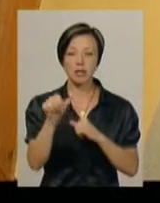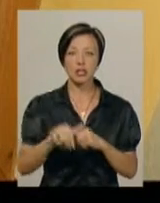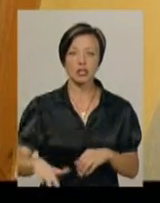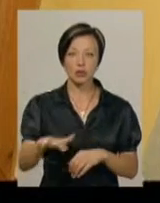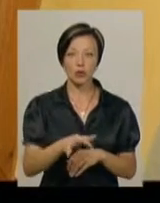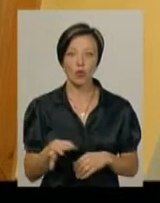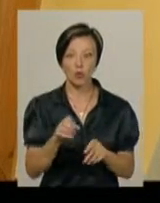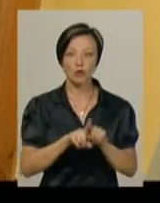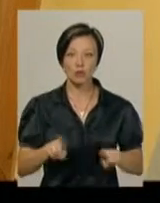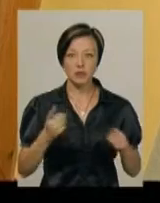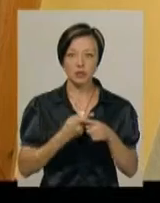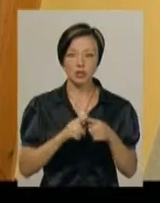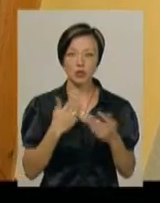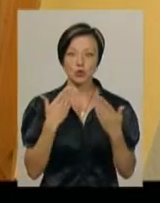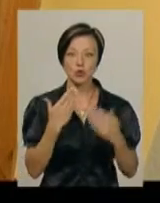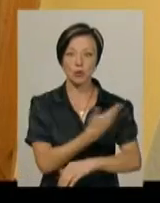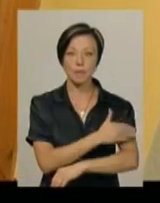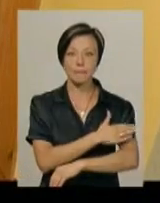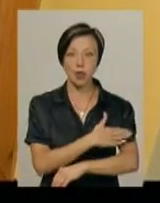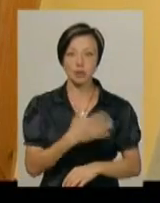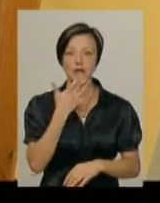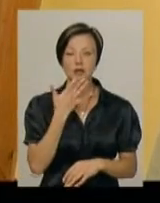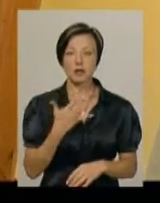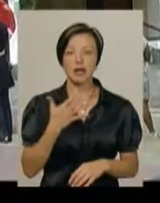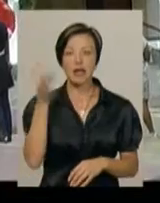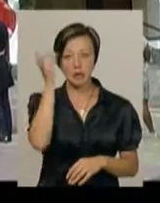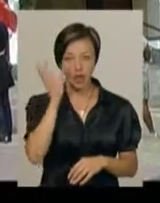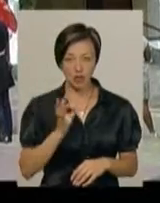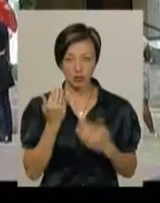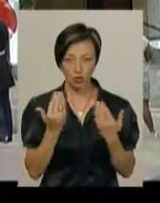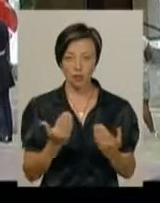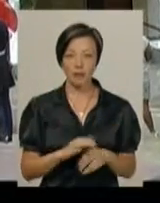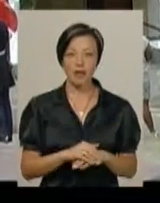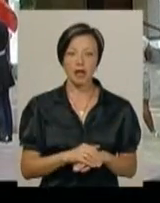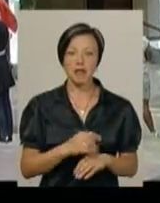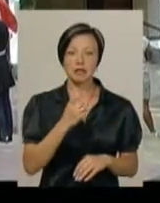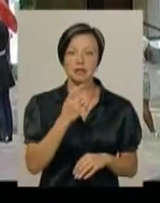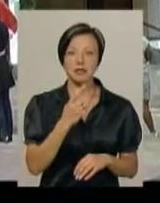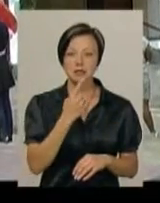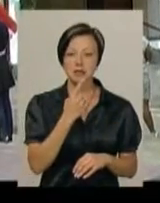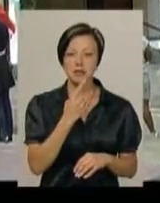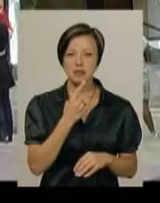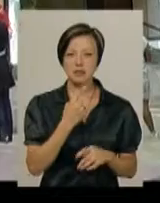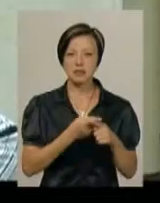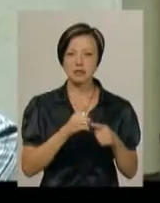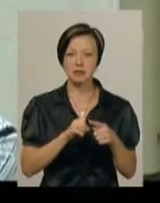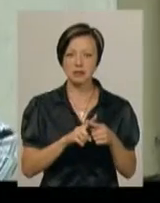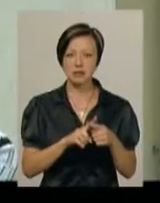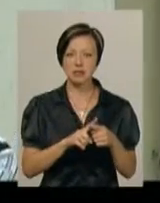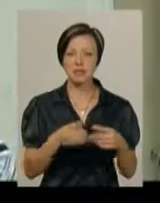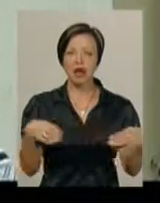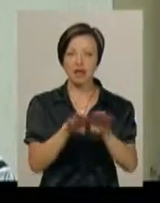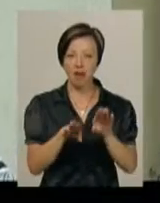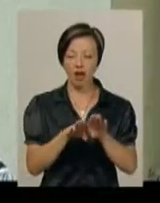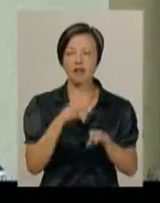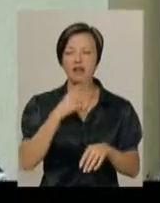і області. Особливо це стосується польського атмосу, німецького атмосу. Закривали у радянські часи і польські навчальні заклади. Як це